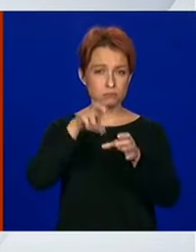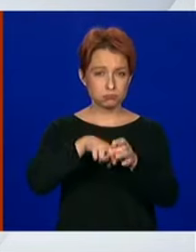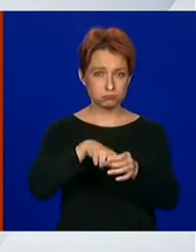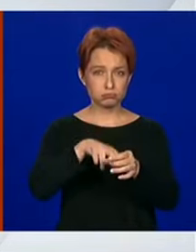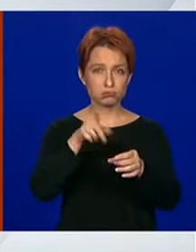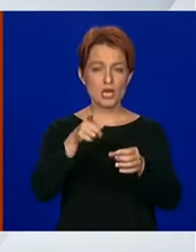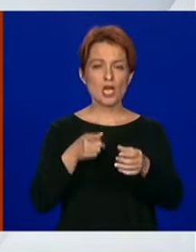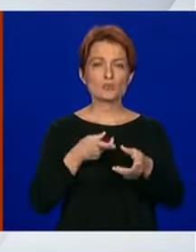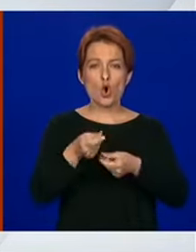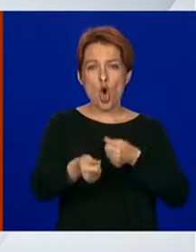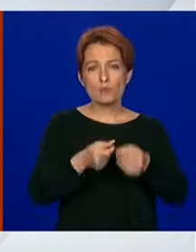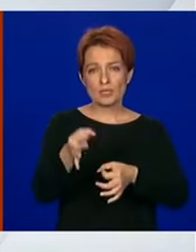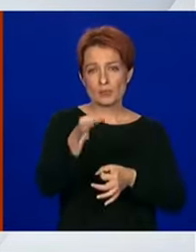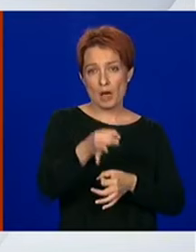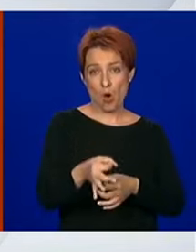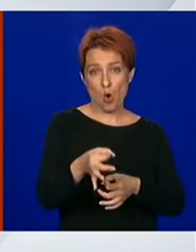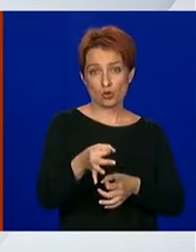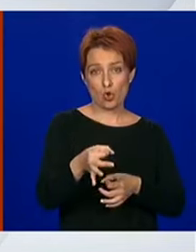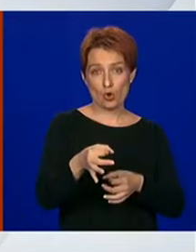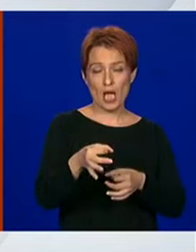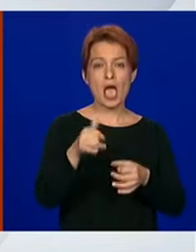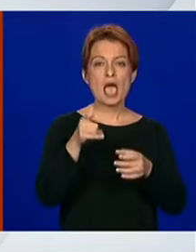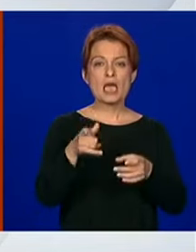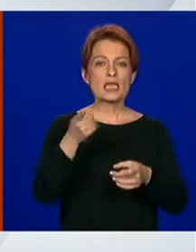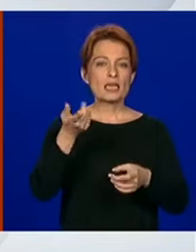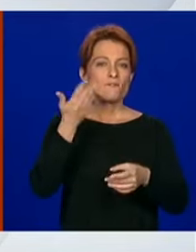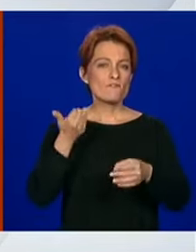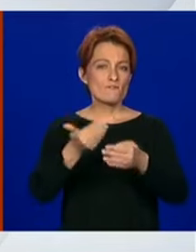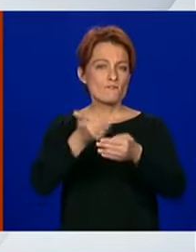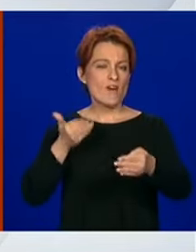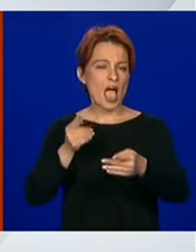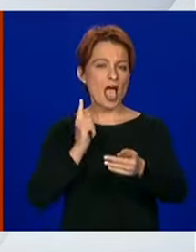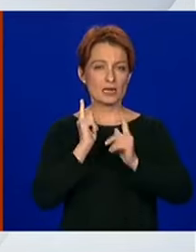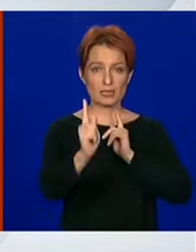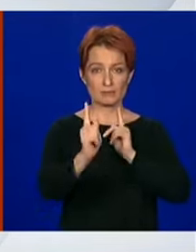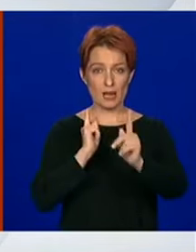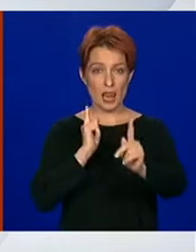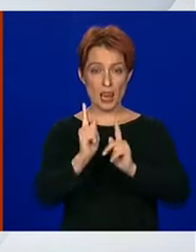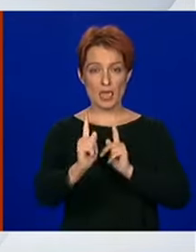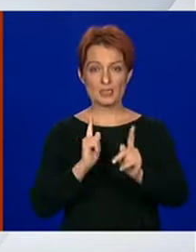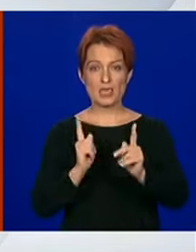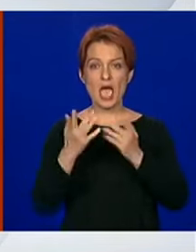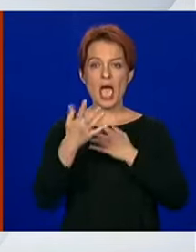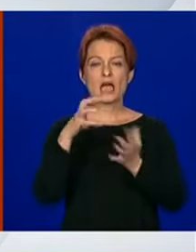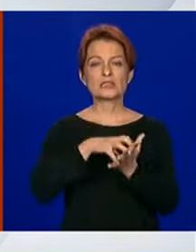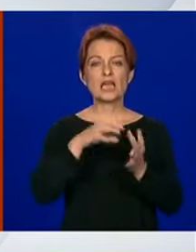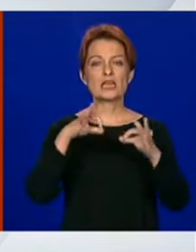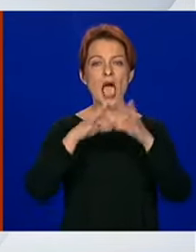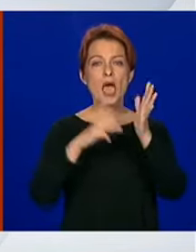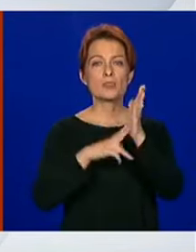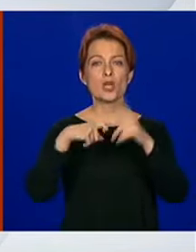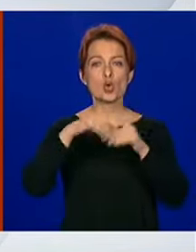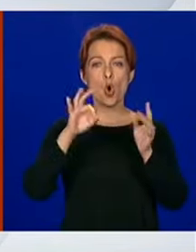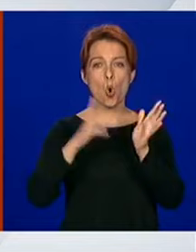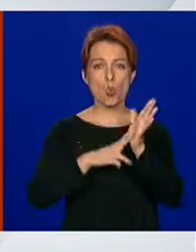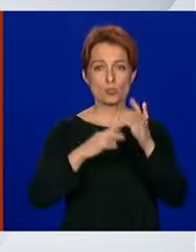također i izvaredna teretna linija Zadar-Ancona. Evo, a sad možete postaviti od pitanja.